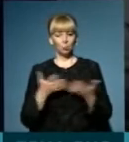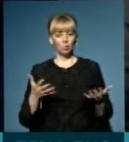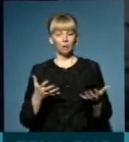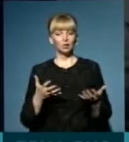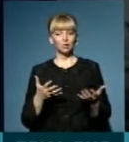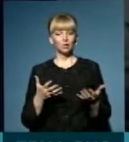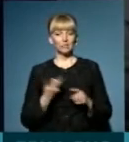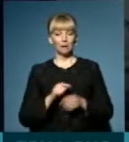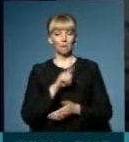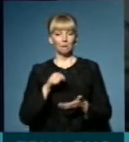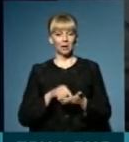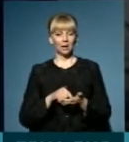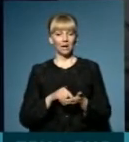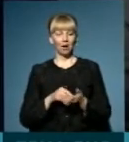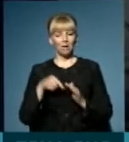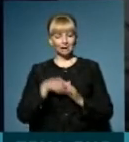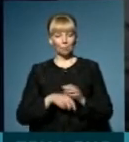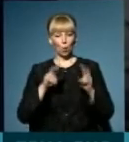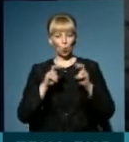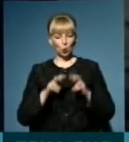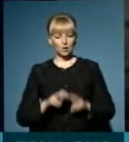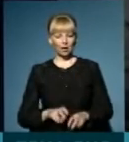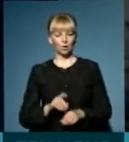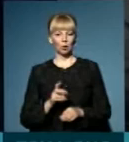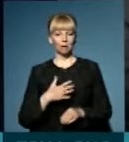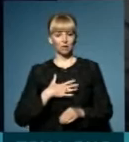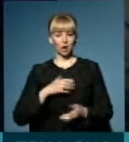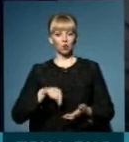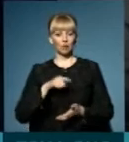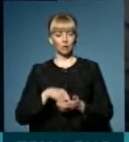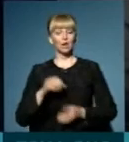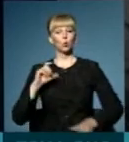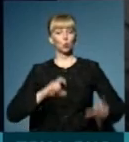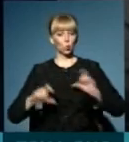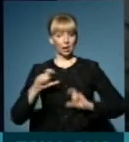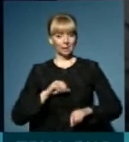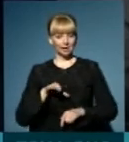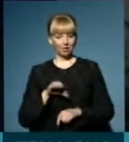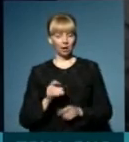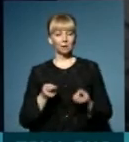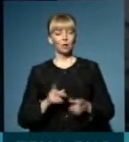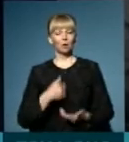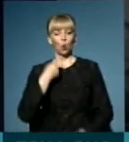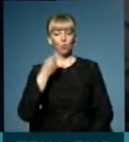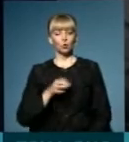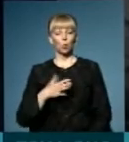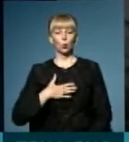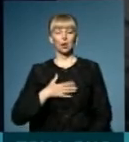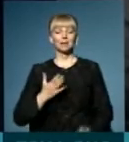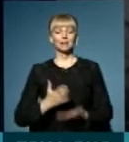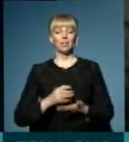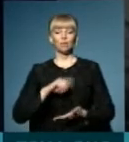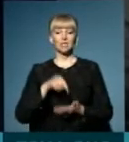це питання, так, більш глибоко розглянути, тому що наше місто студентське. І, насправді, якщо ми говоримо про те, що в нас є